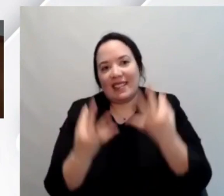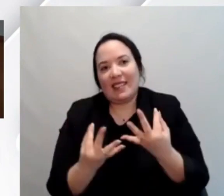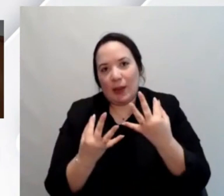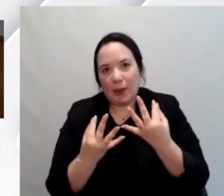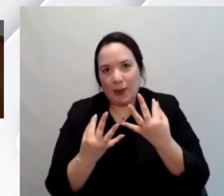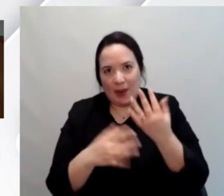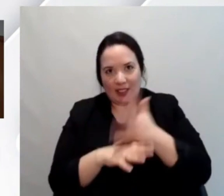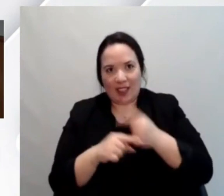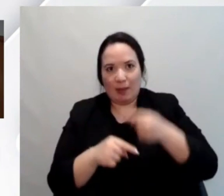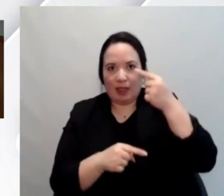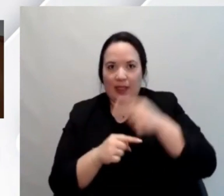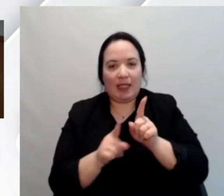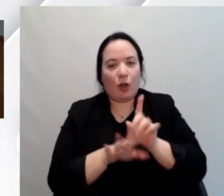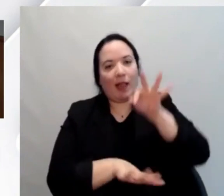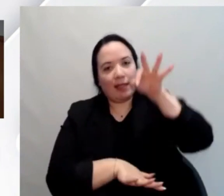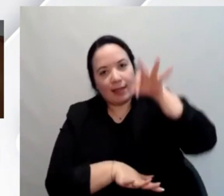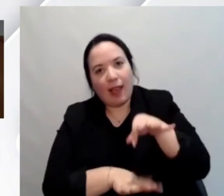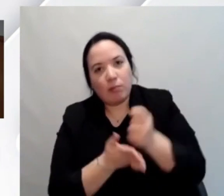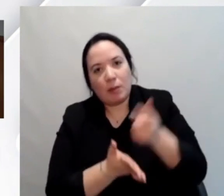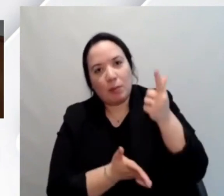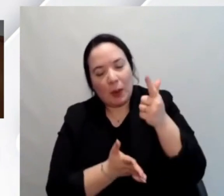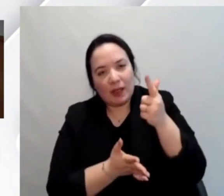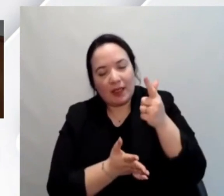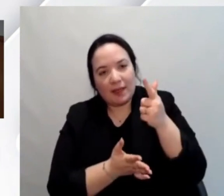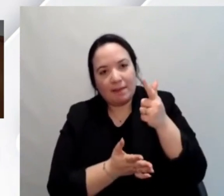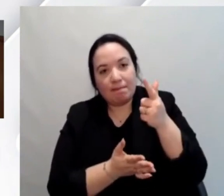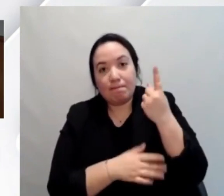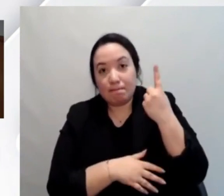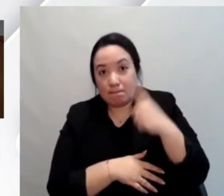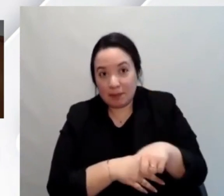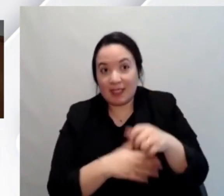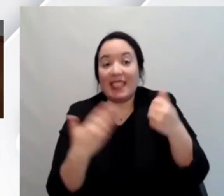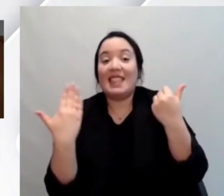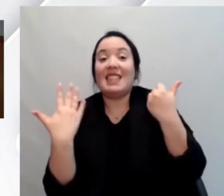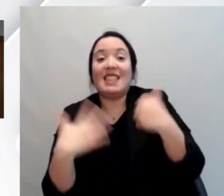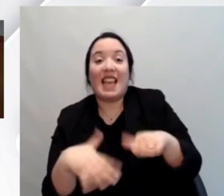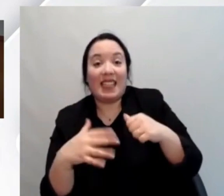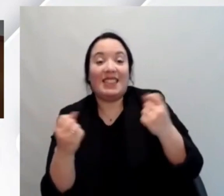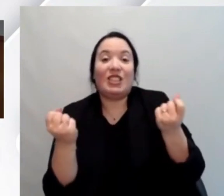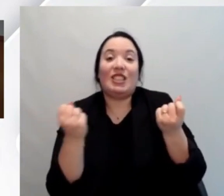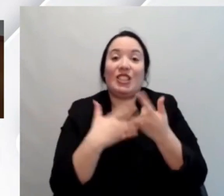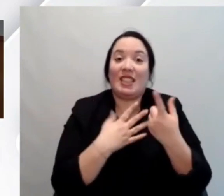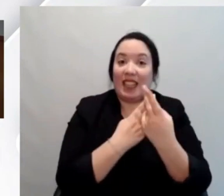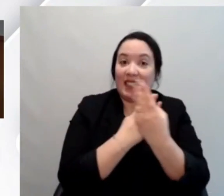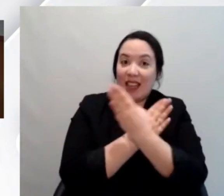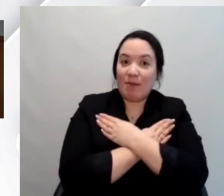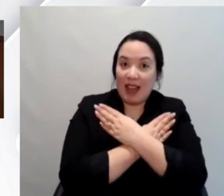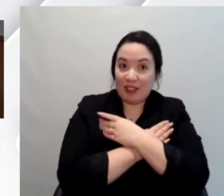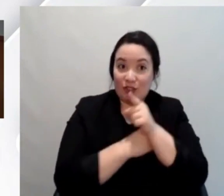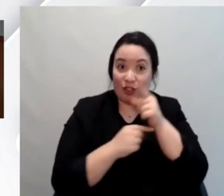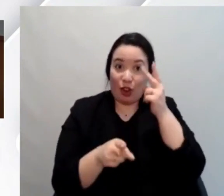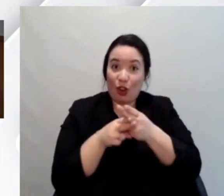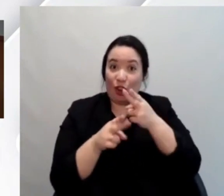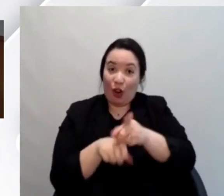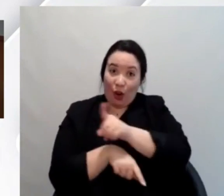tappa estremamente importante e quindi il 16 e il 17 maggio a Roma